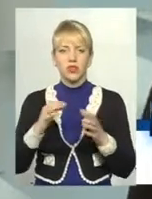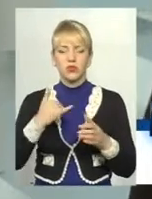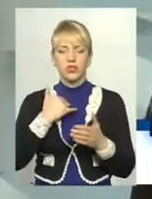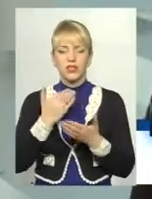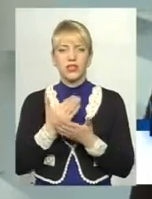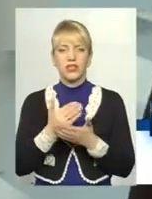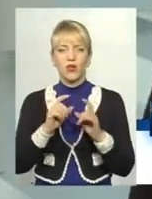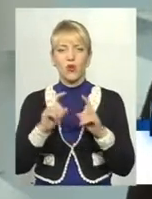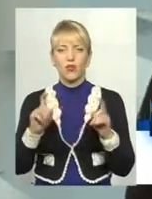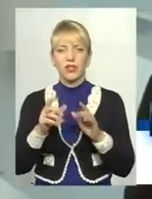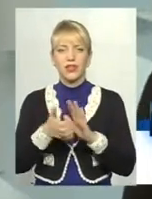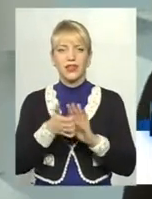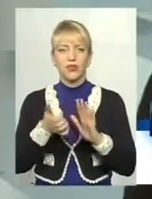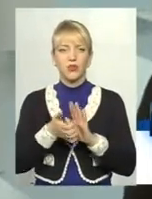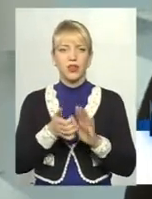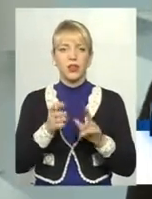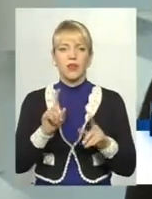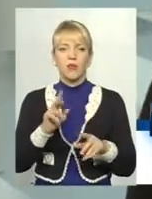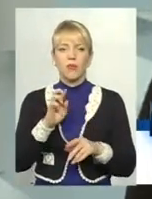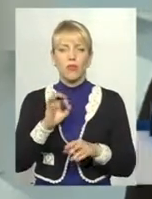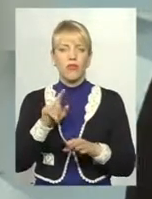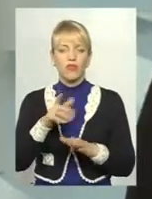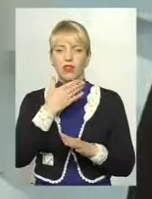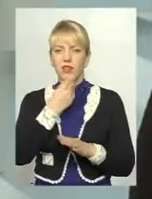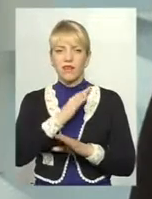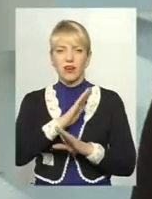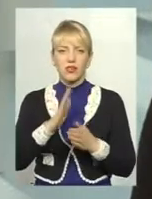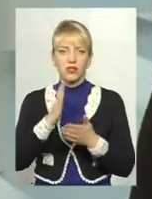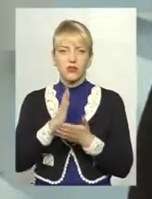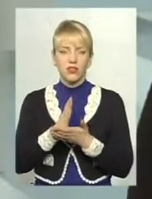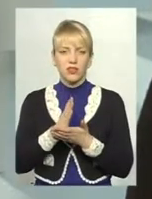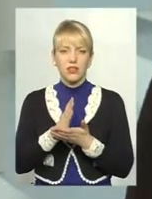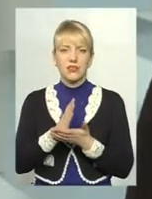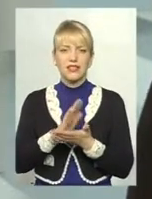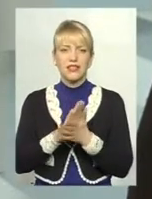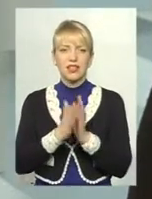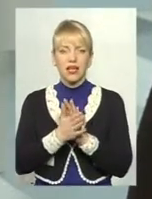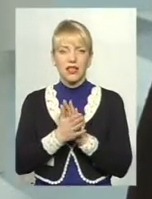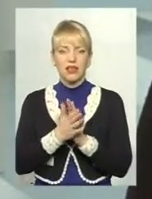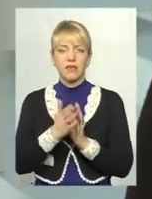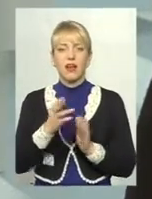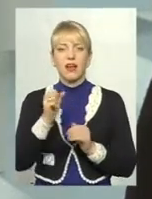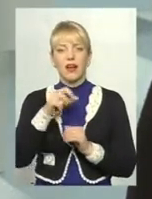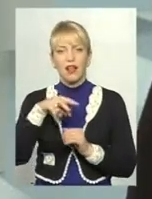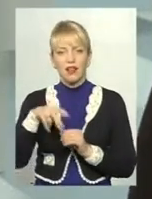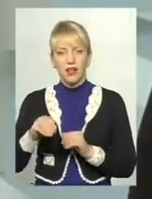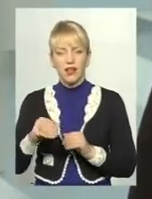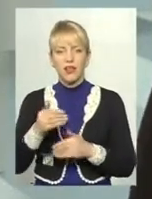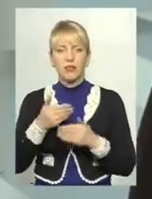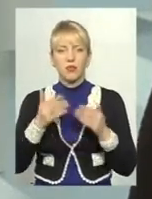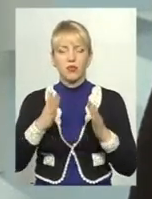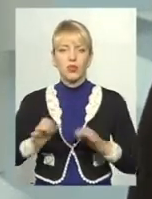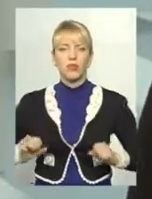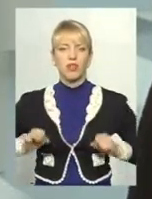певні такі недоліки, вони не в найкращому стані пам'ятки, я маю на увазі, архітектури, але ми будемо